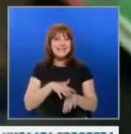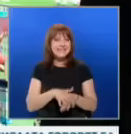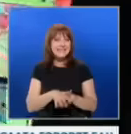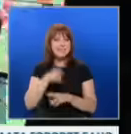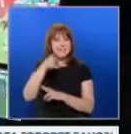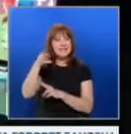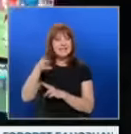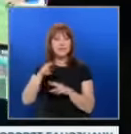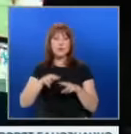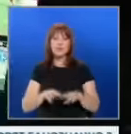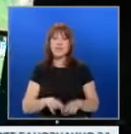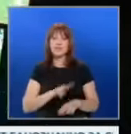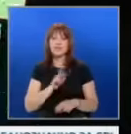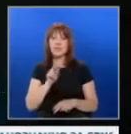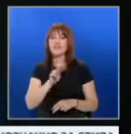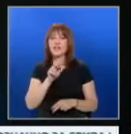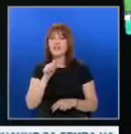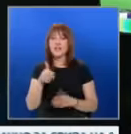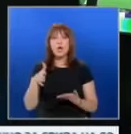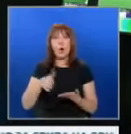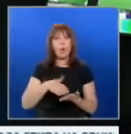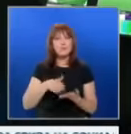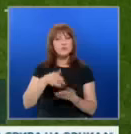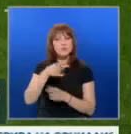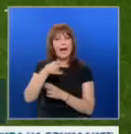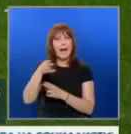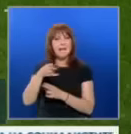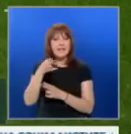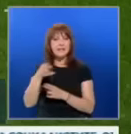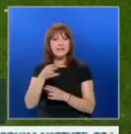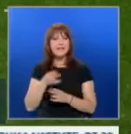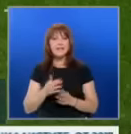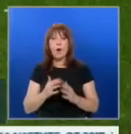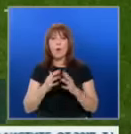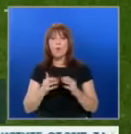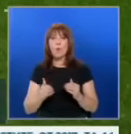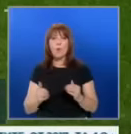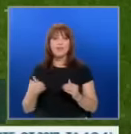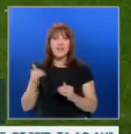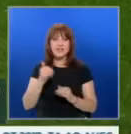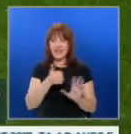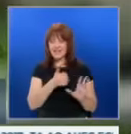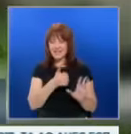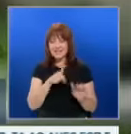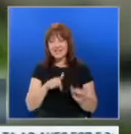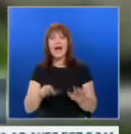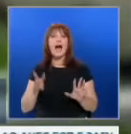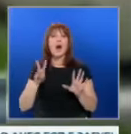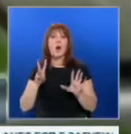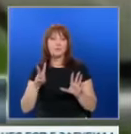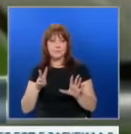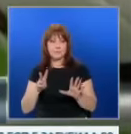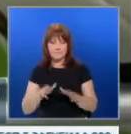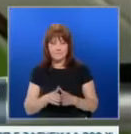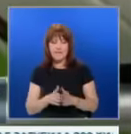до 2026 година, като камерите обслужващия се увеличават от чест на осен. На разположение ще бъде и системата Холкай за гол линията.